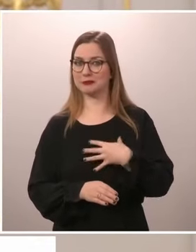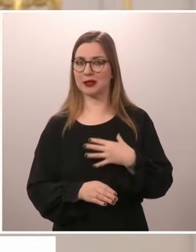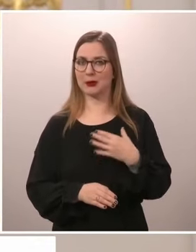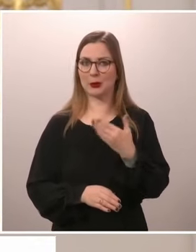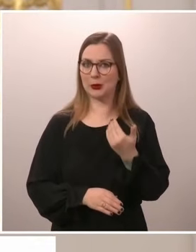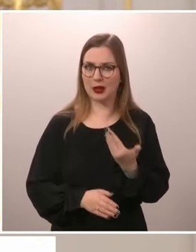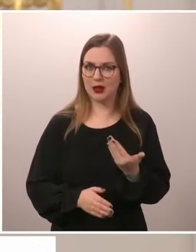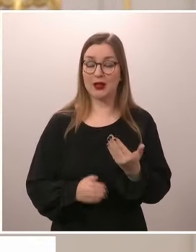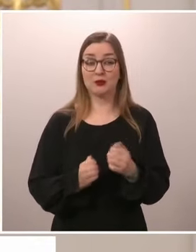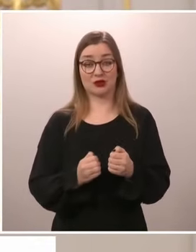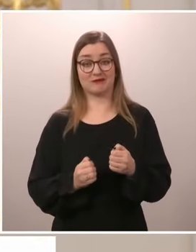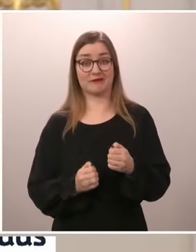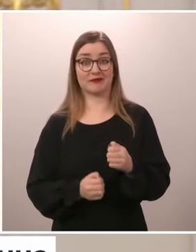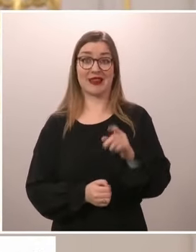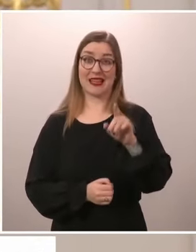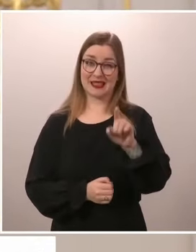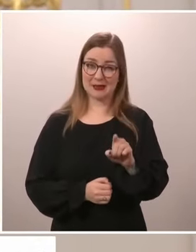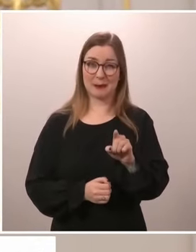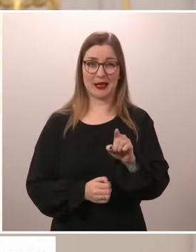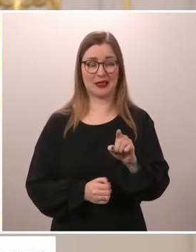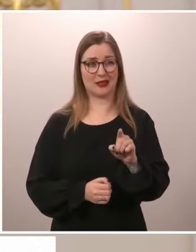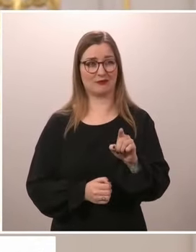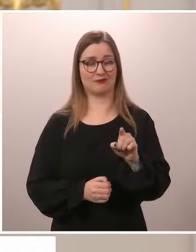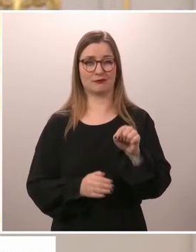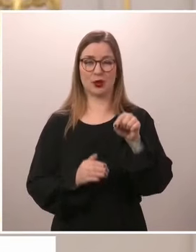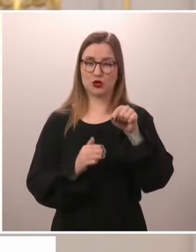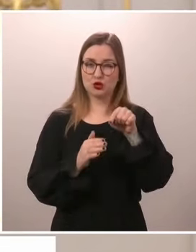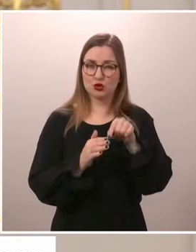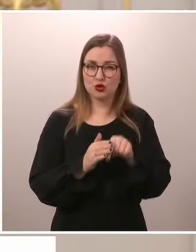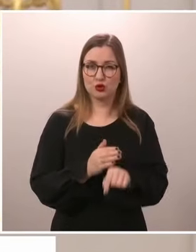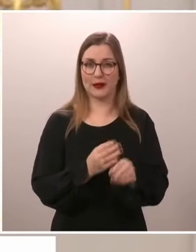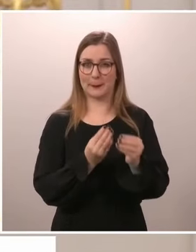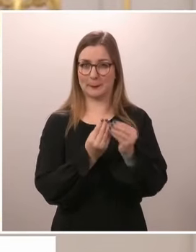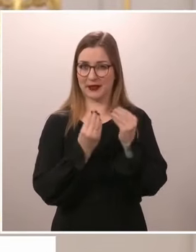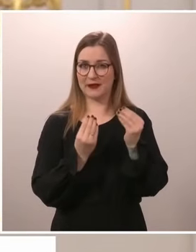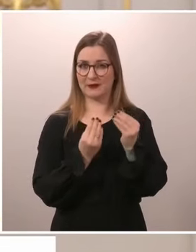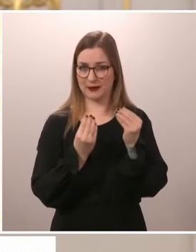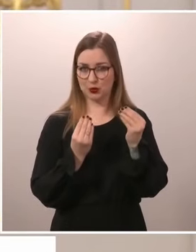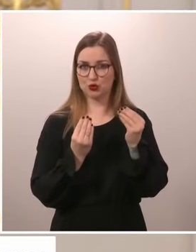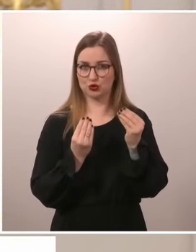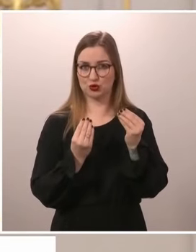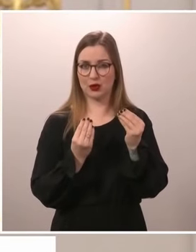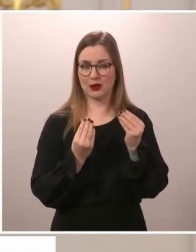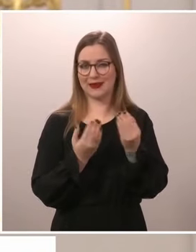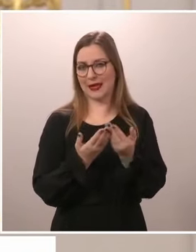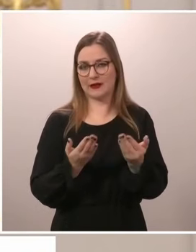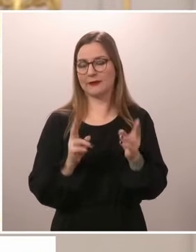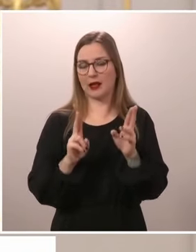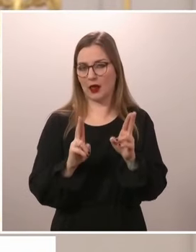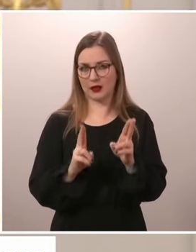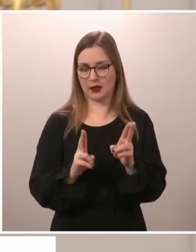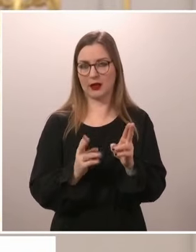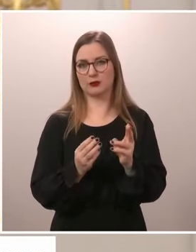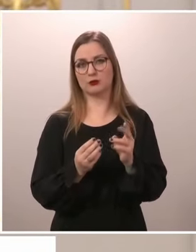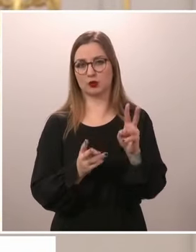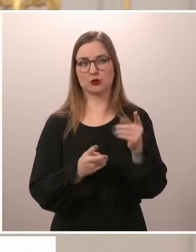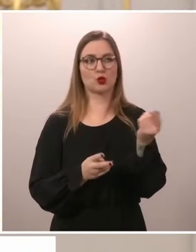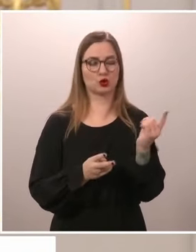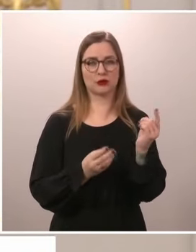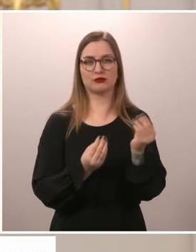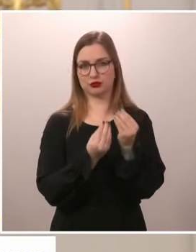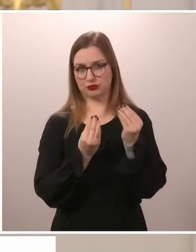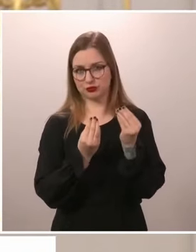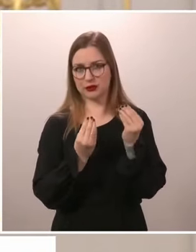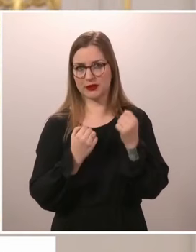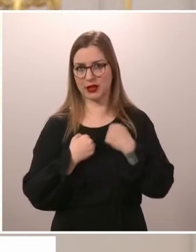ne ensimmäiset niin sanotusti syväbriefaukset, jotka olen saanut epävirallisten ja muutoin, niin ne antavat uskoa meidän